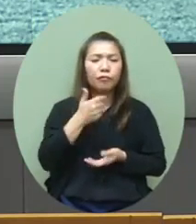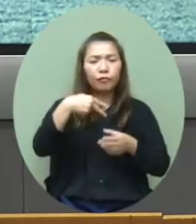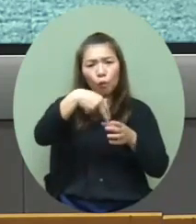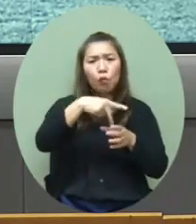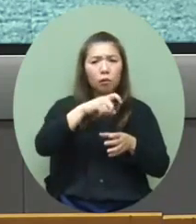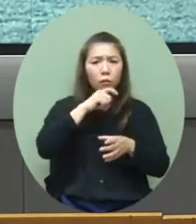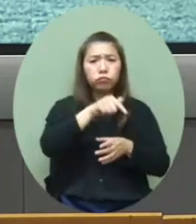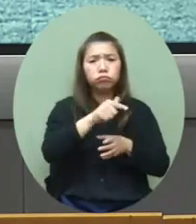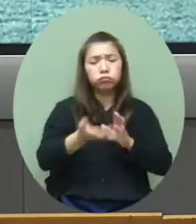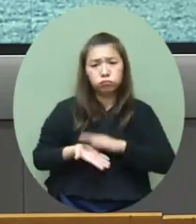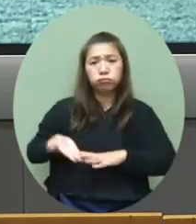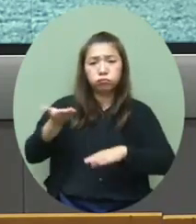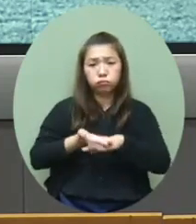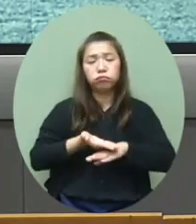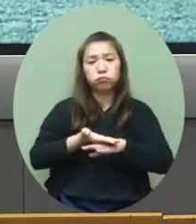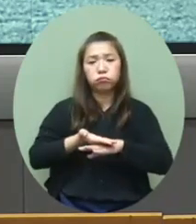有一宗的